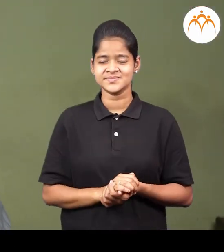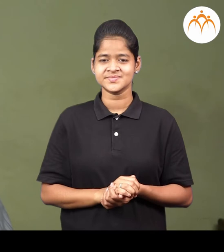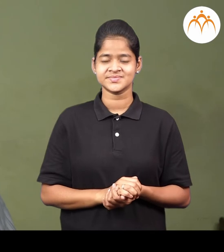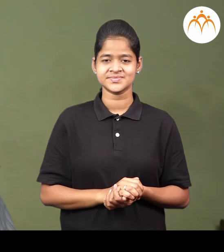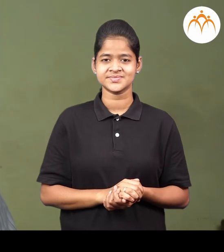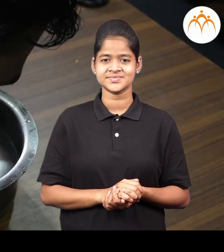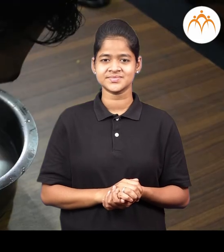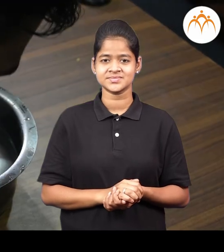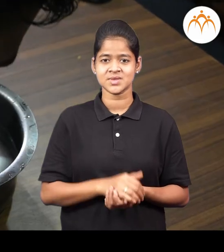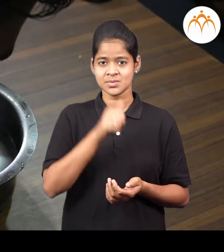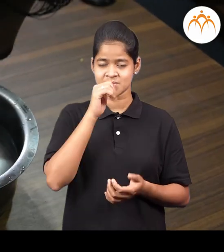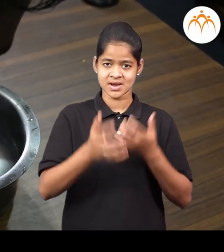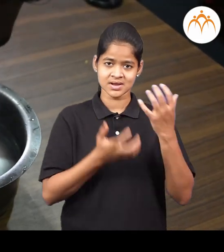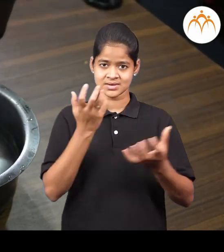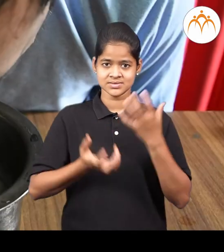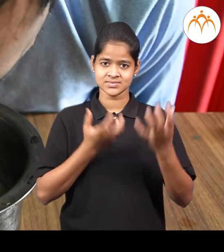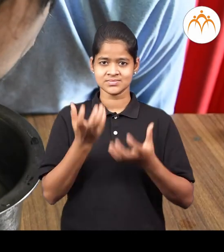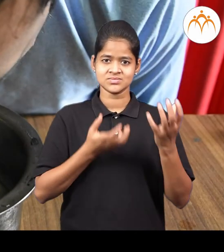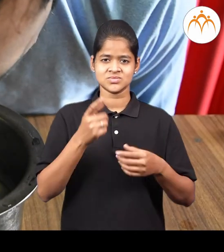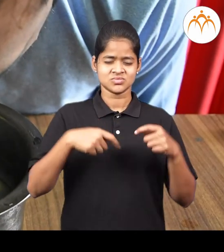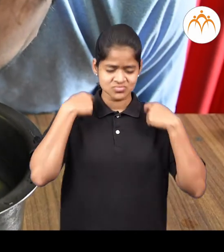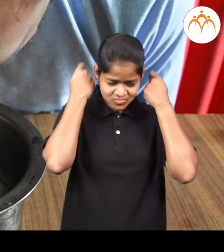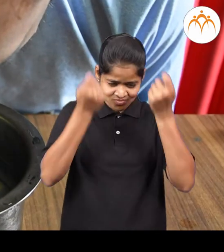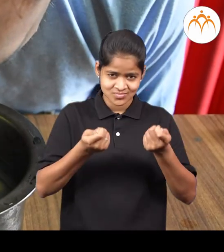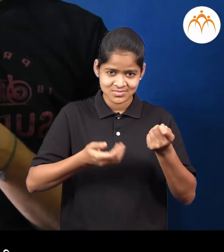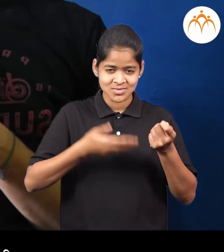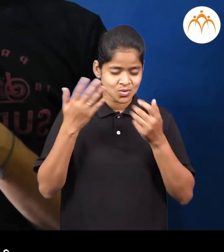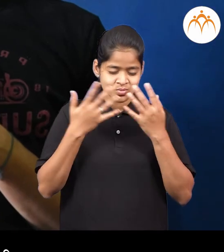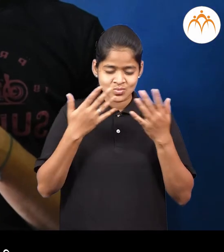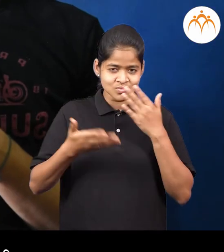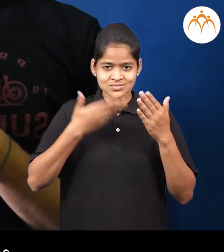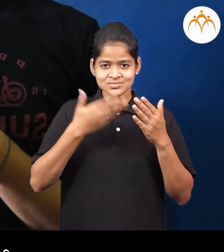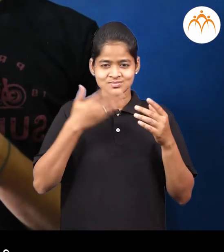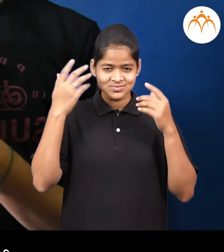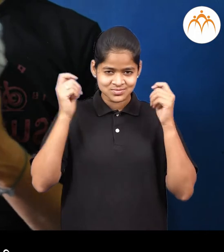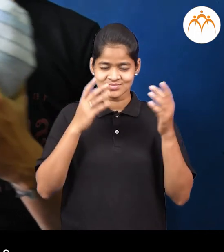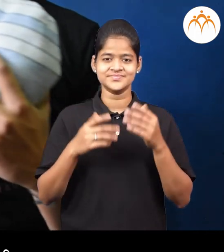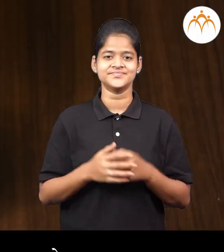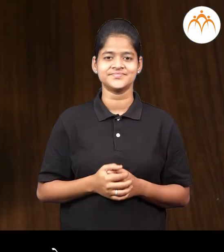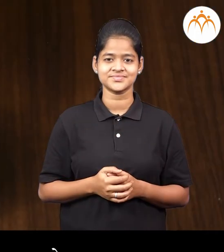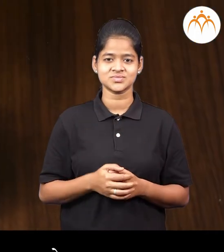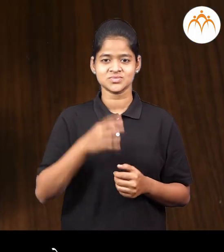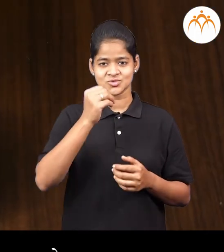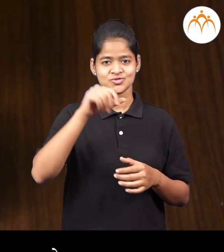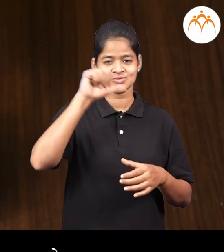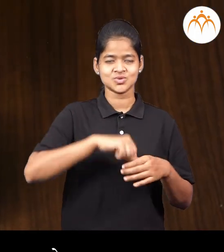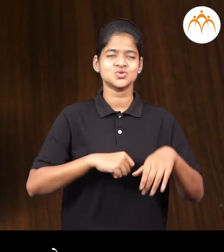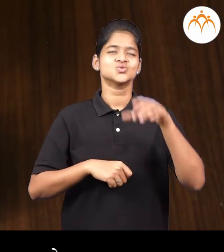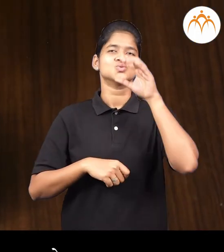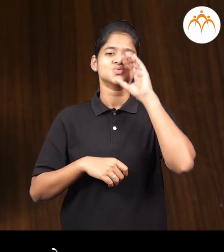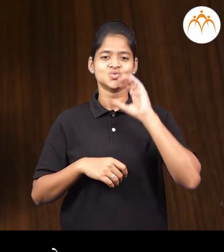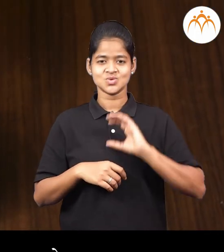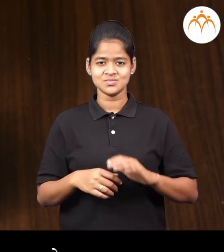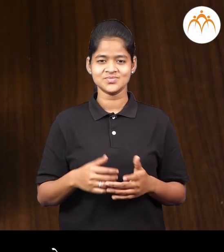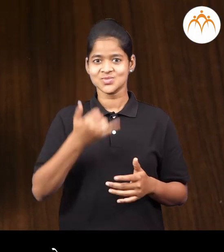तर गरम पान्याचा वाफारा ग्यावा, छाती शेकावी, हलत घालून गरम